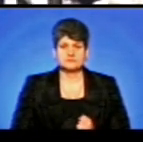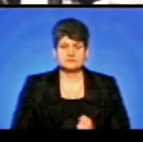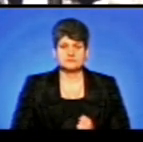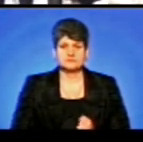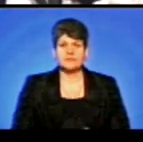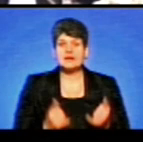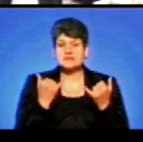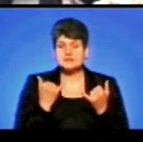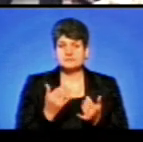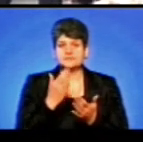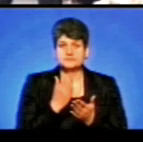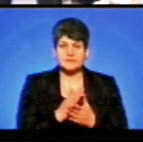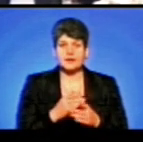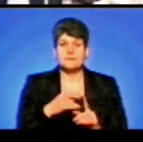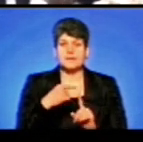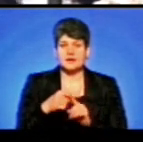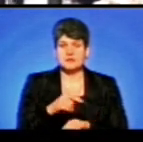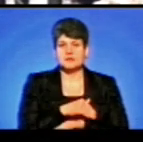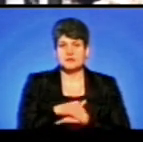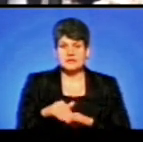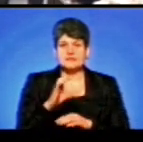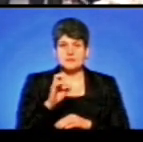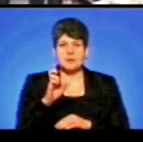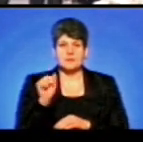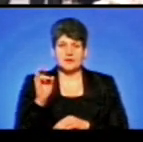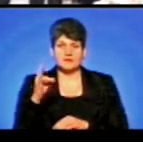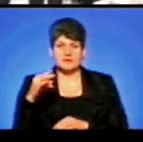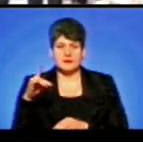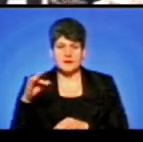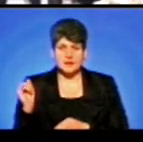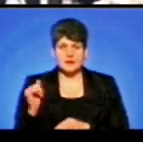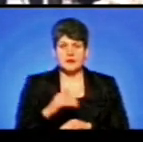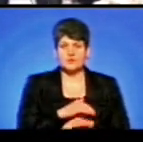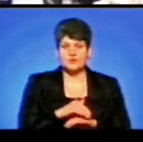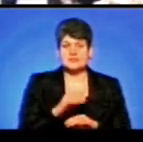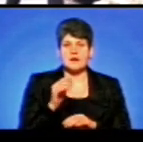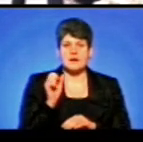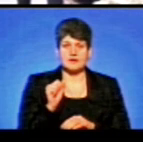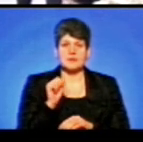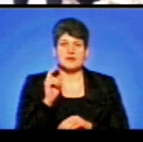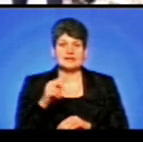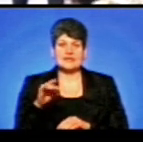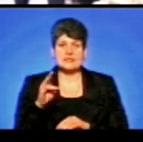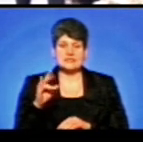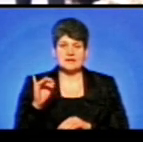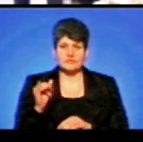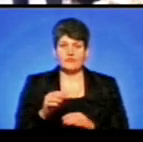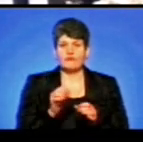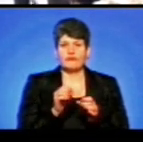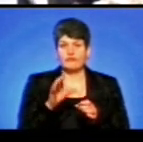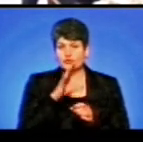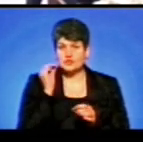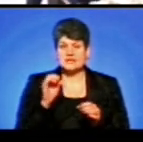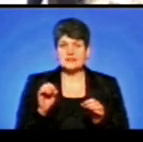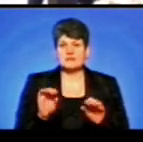Зараз ми знаходимося на перехресті проспекту Степана Бандери та вулиці Академіка Дністрянського. У цьому місті вночі стався прорив